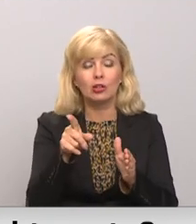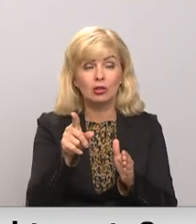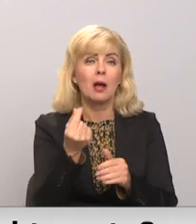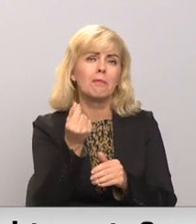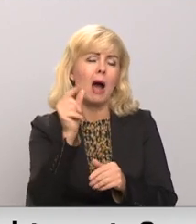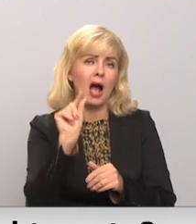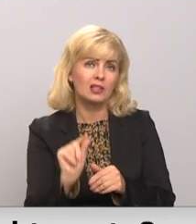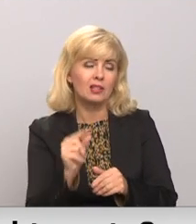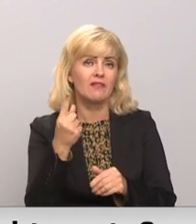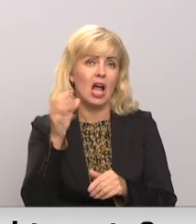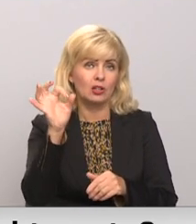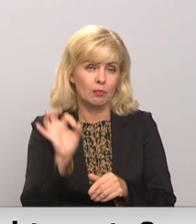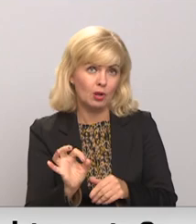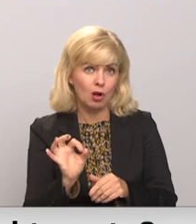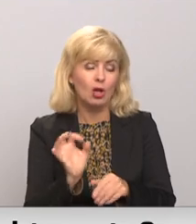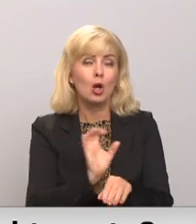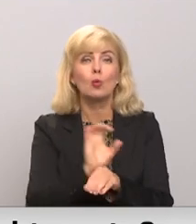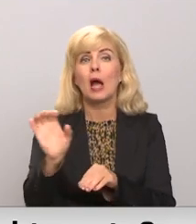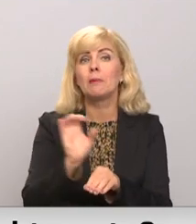niecīgs – tikai 1% no importētajām automašīnām.